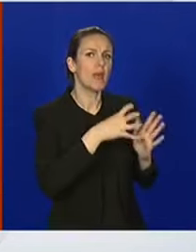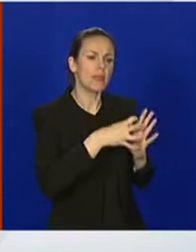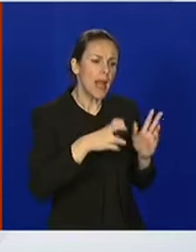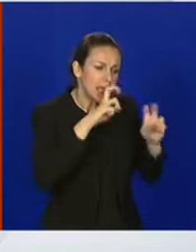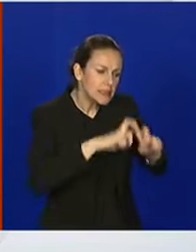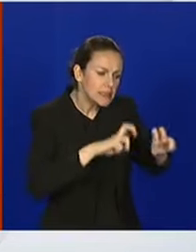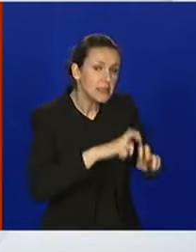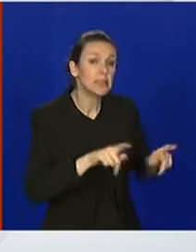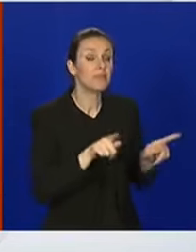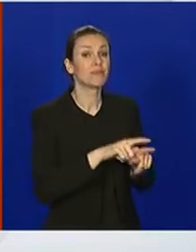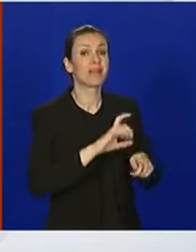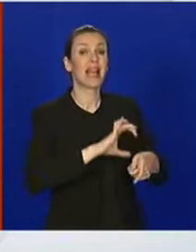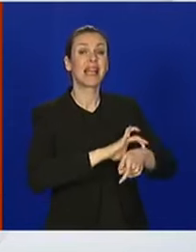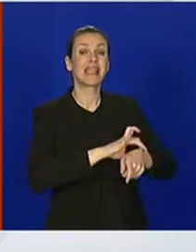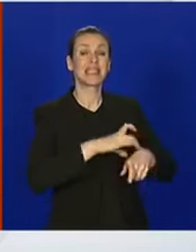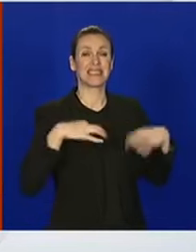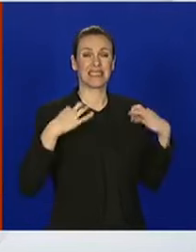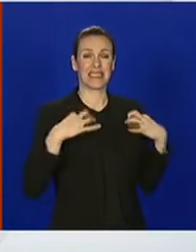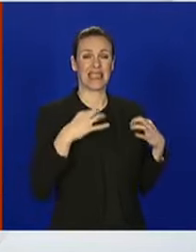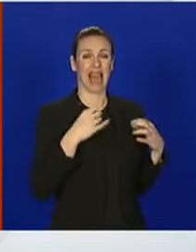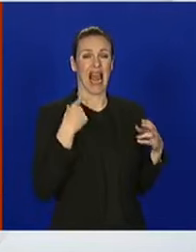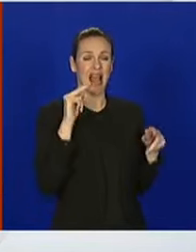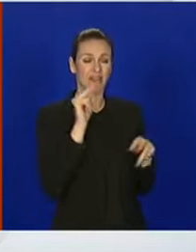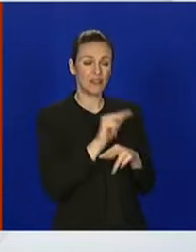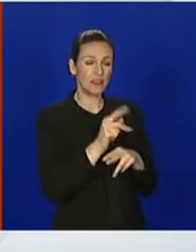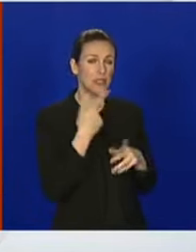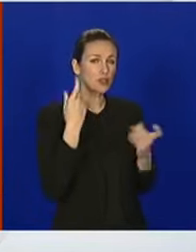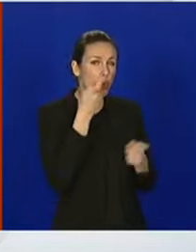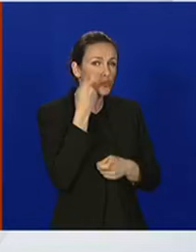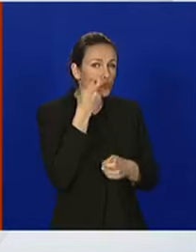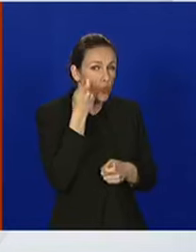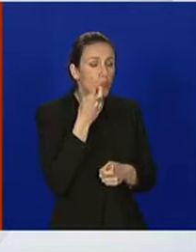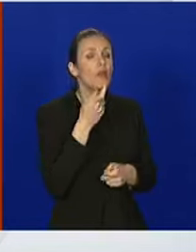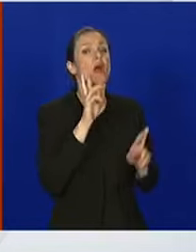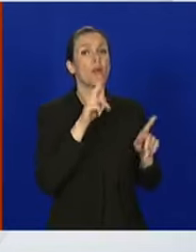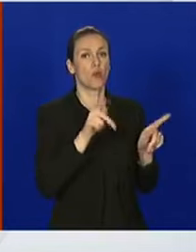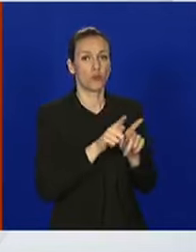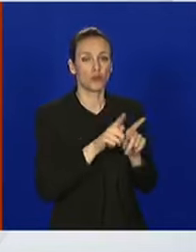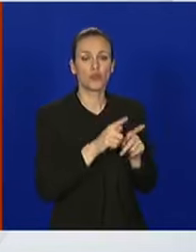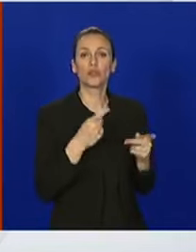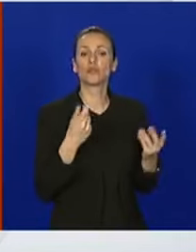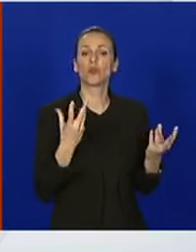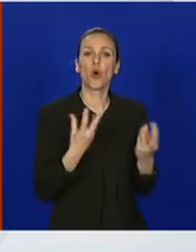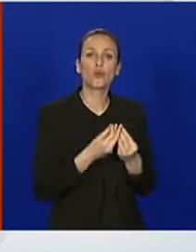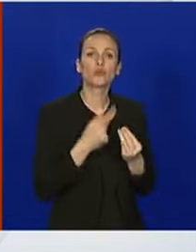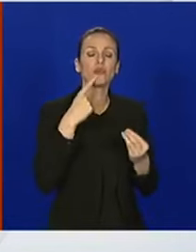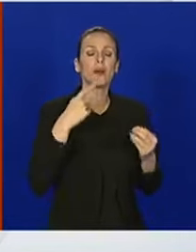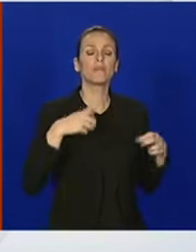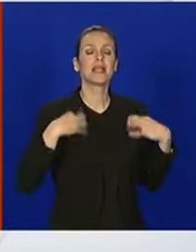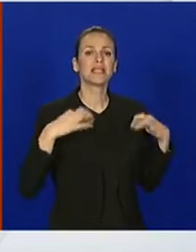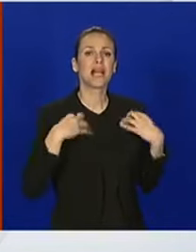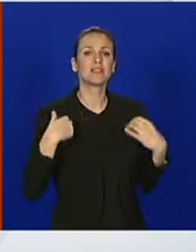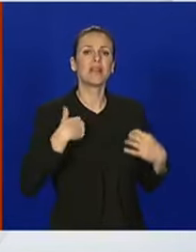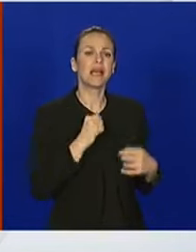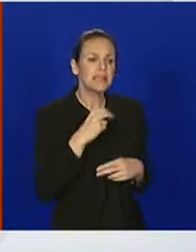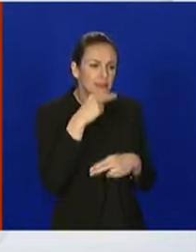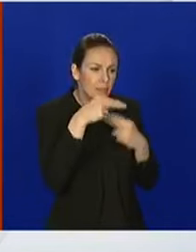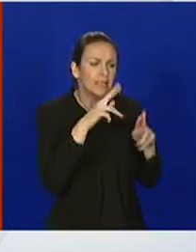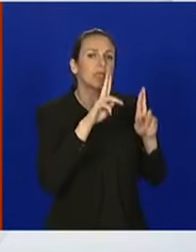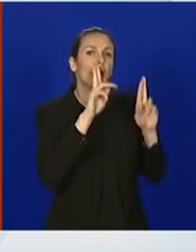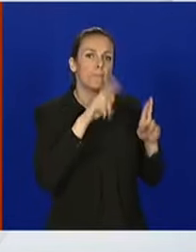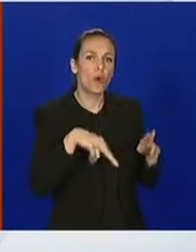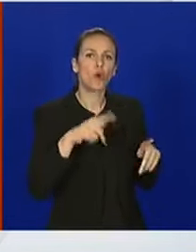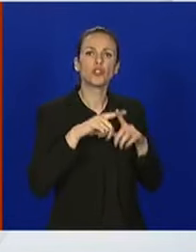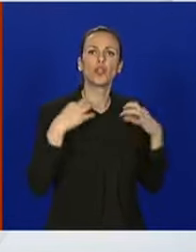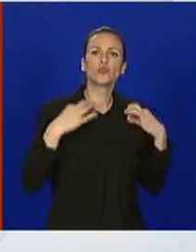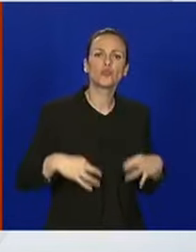Sa zdravstvenog aspekta, ukoliko postoji nekakva stumlja, može se uz zdravstvenu inspekciju zatražiti i stručno postupanje i